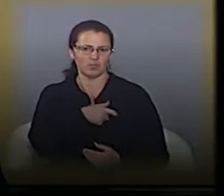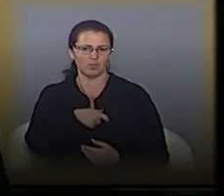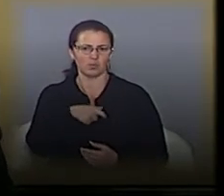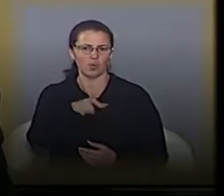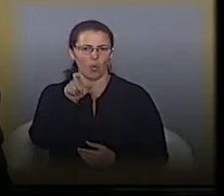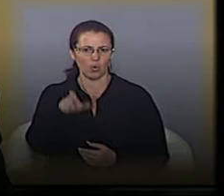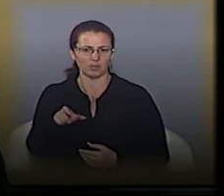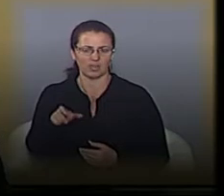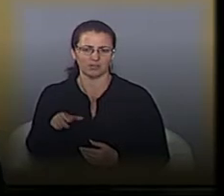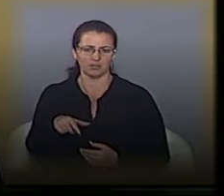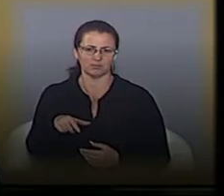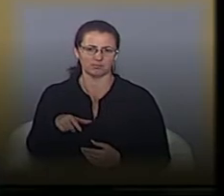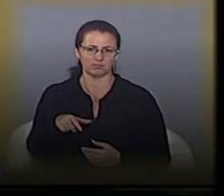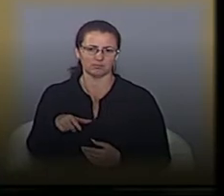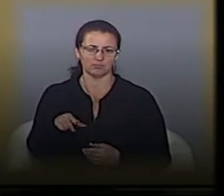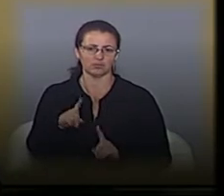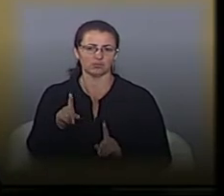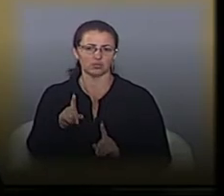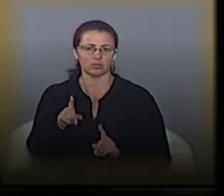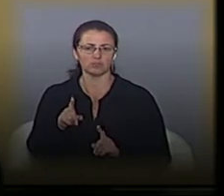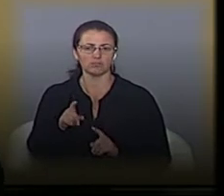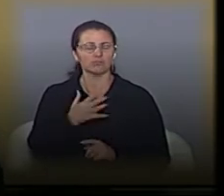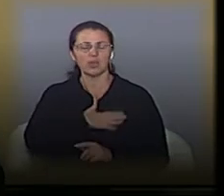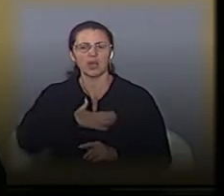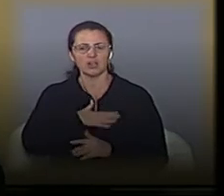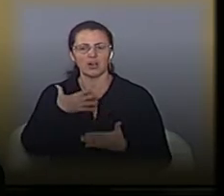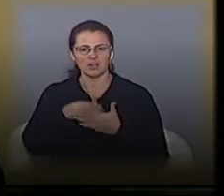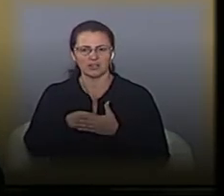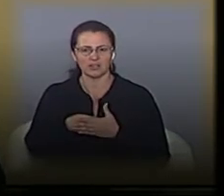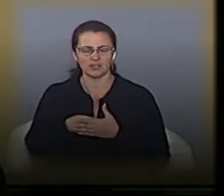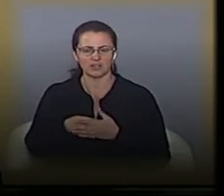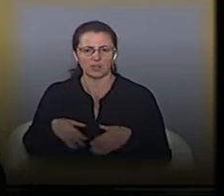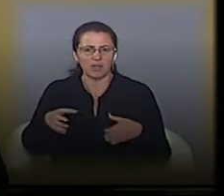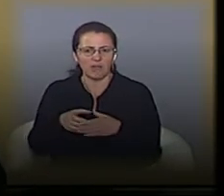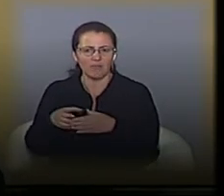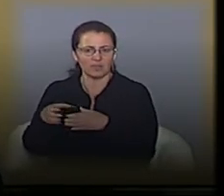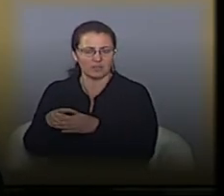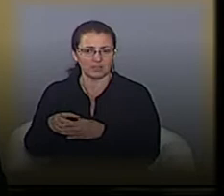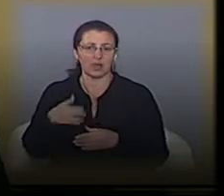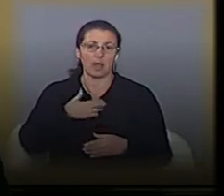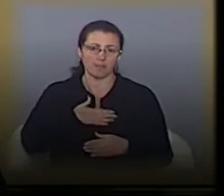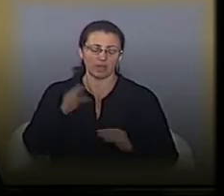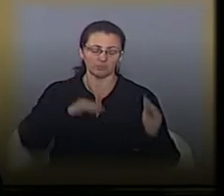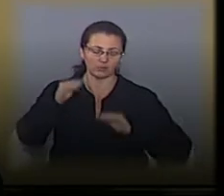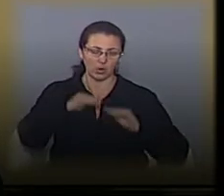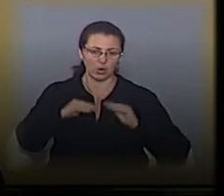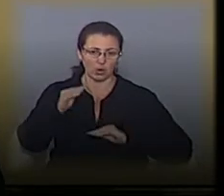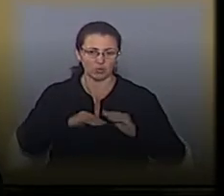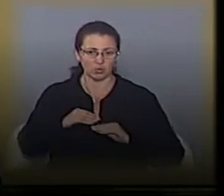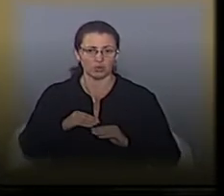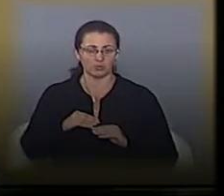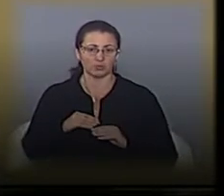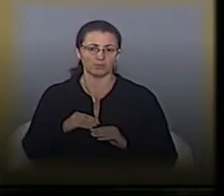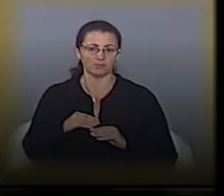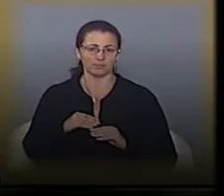переважно всі в нас депутати, піклуються про свої округи, тільки на підставі цих звернень ми фактично формуємо ці. Тому я вважаю, що